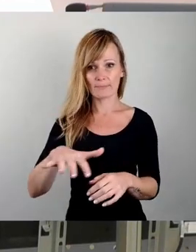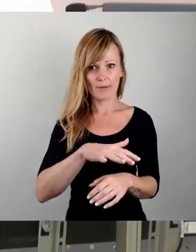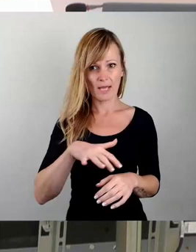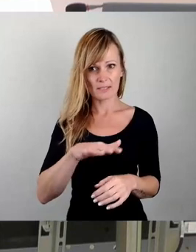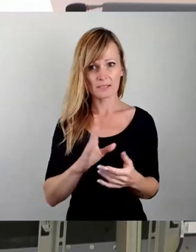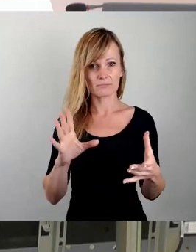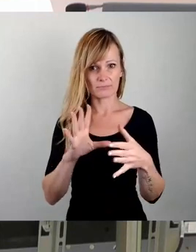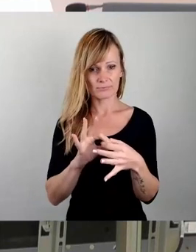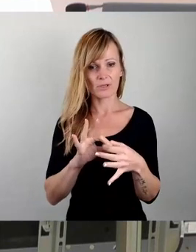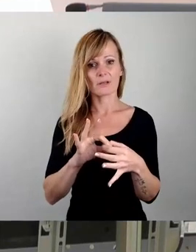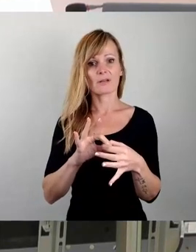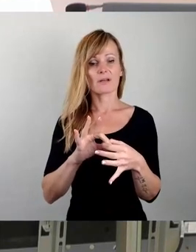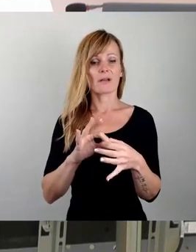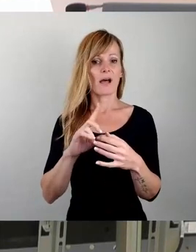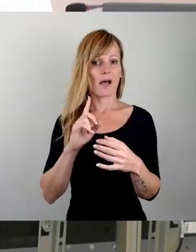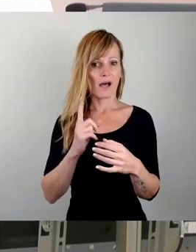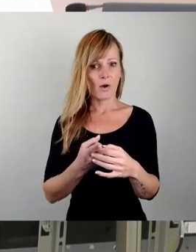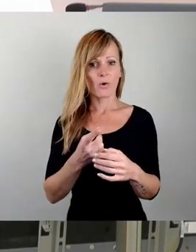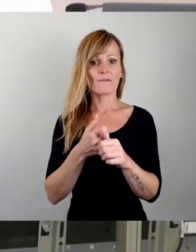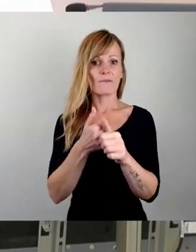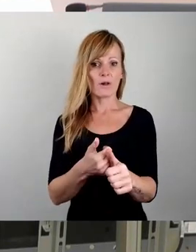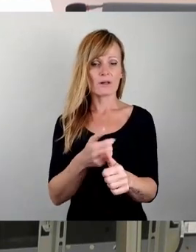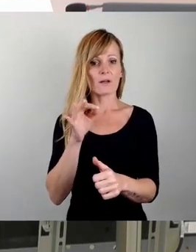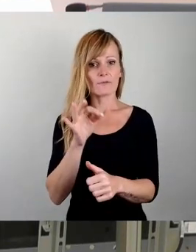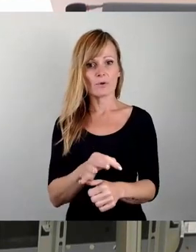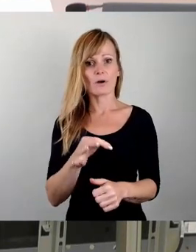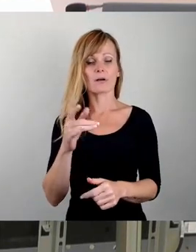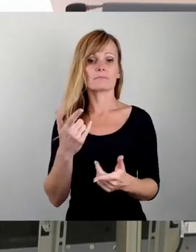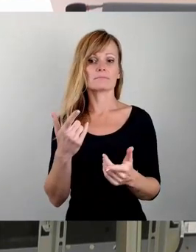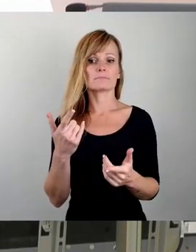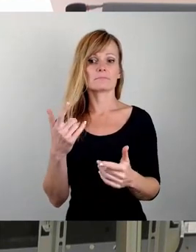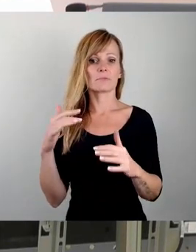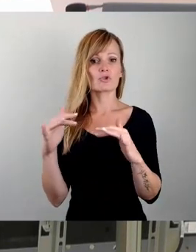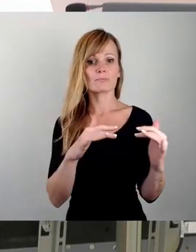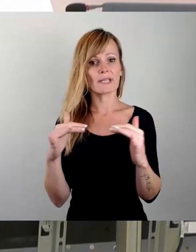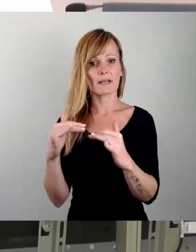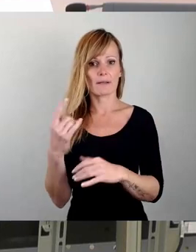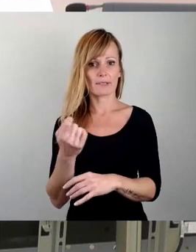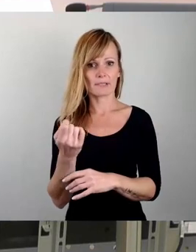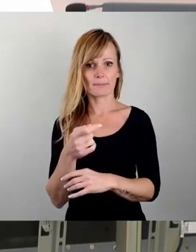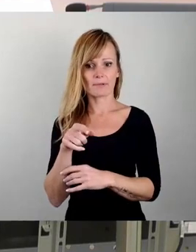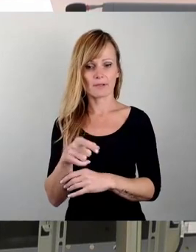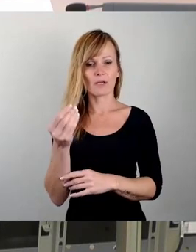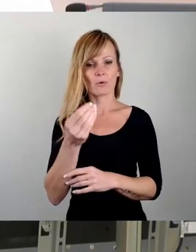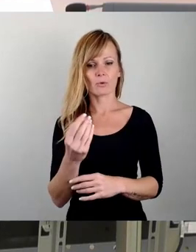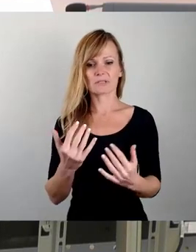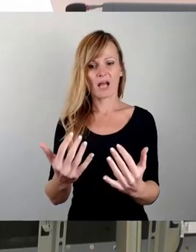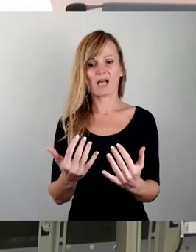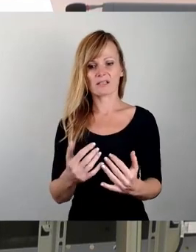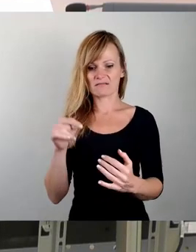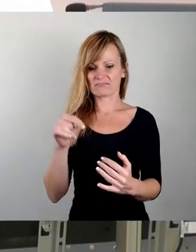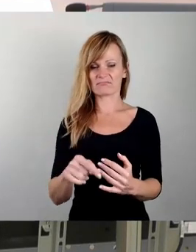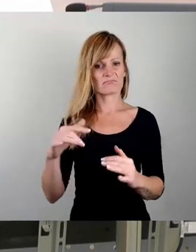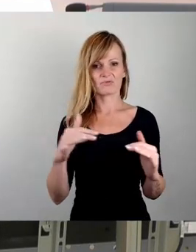verbundenen Folgen für den Spielbetrieb. Es war ein Kunstrasen, der nicht mehr bespielbar war. Und wir haben dort